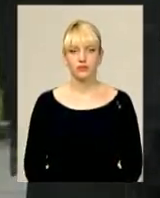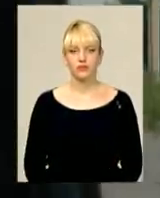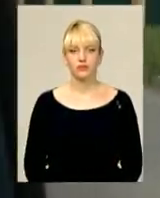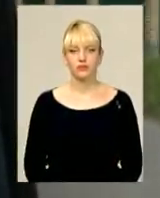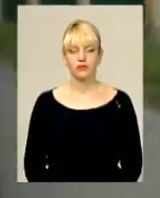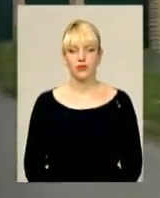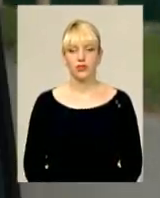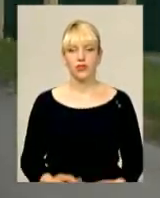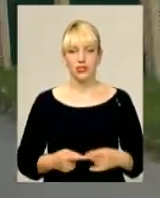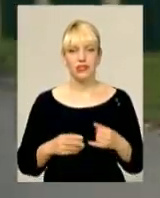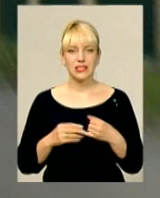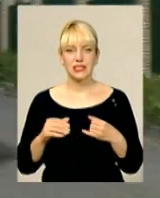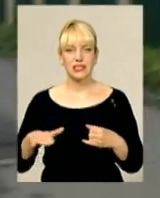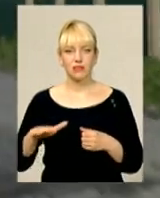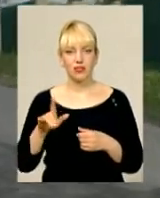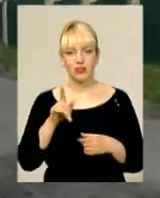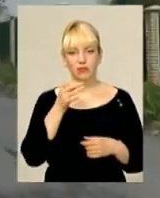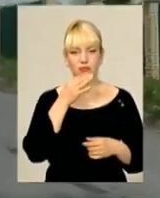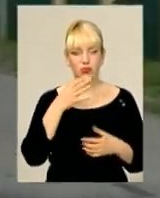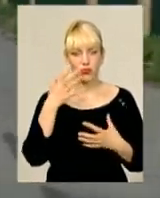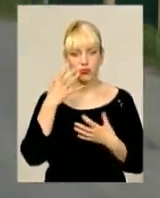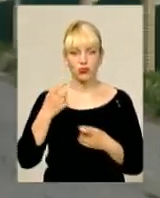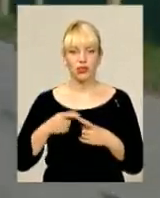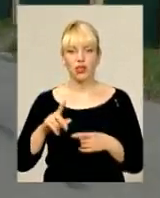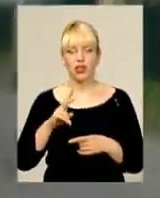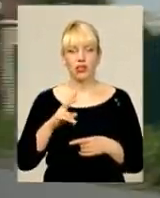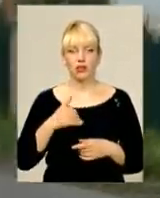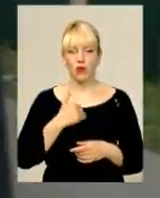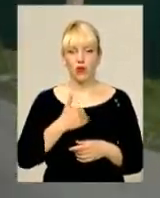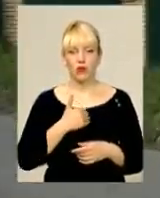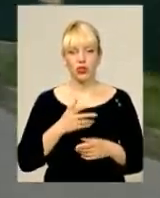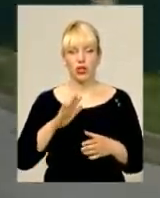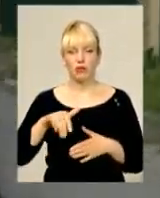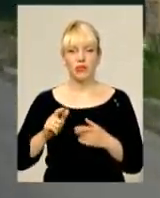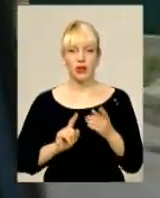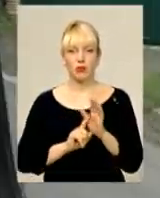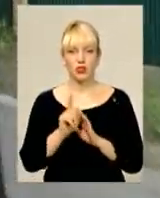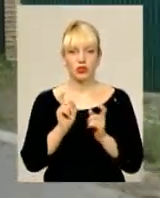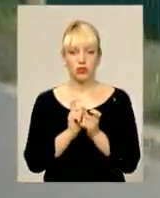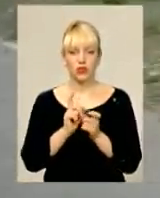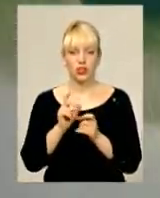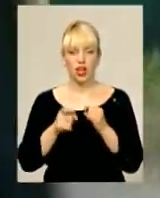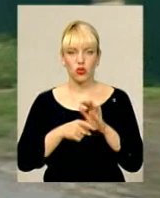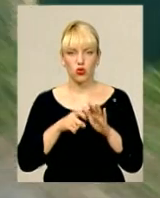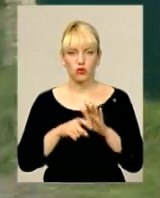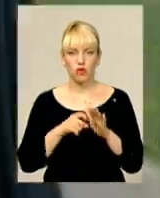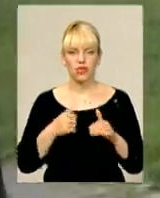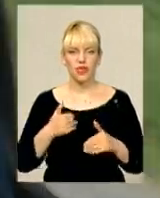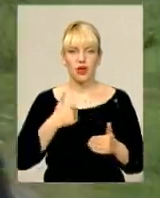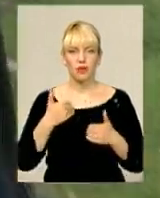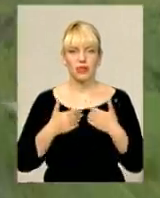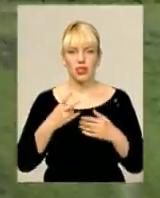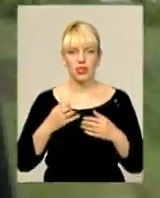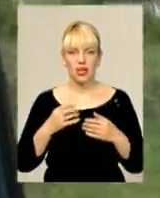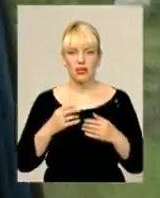Ласий шматок землі, на якій завжди знаходиться чимало охочих. А після початку конфлікту на Донбасі претендентів на земельні ділянки біля обласного